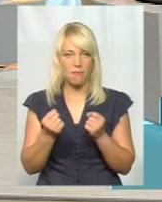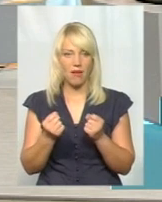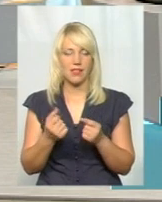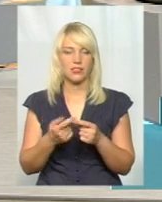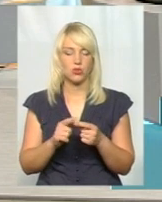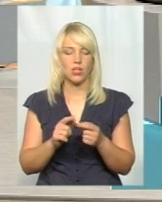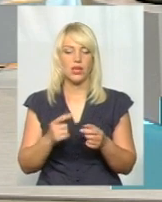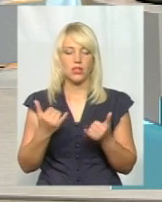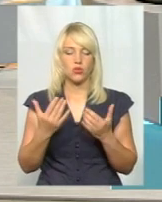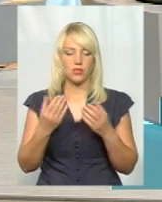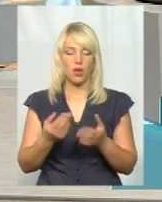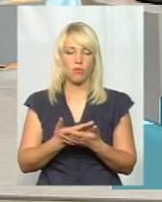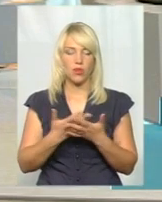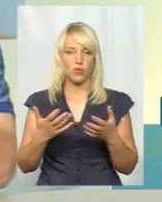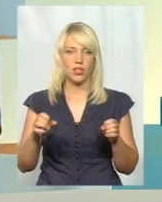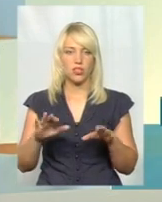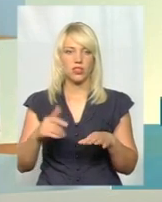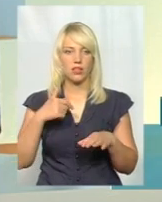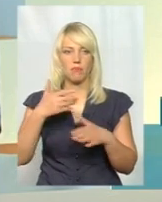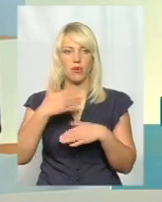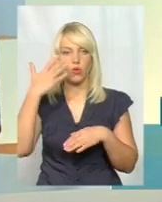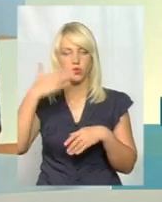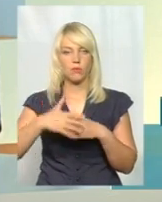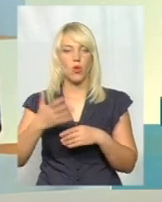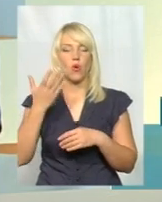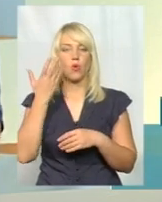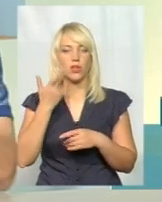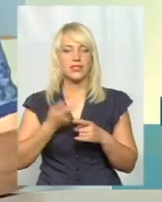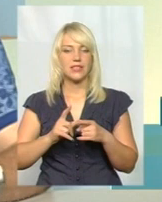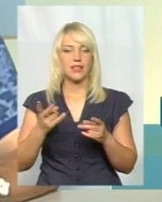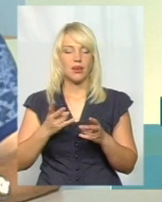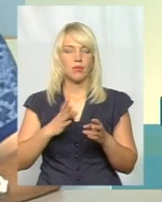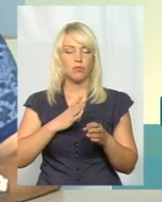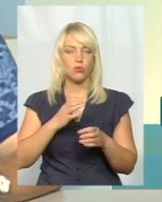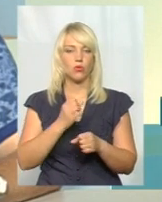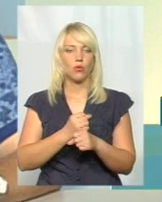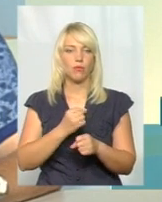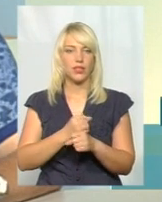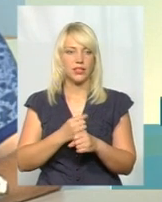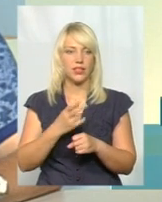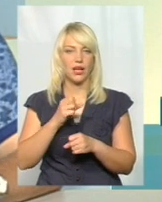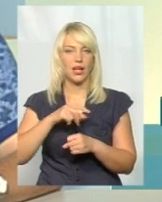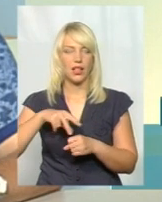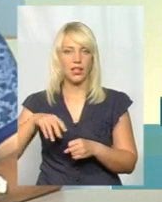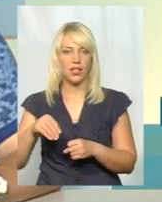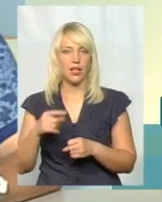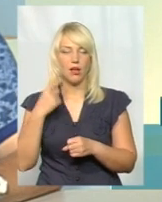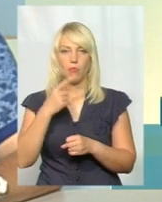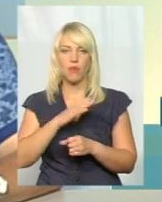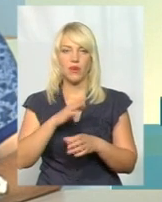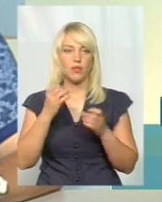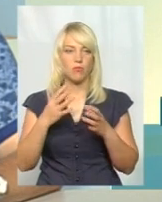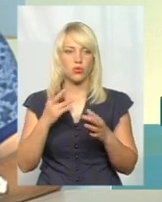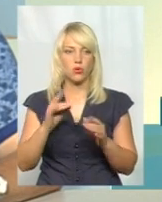оприлюднили рішення, ми розуміємо, що колись це треба було робити. Але йдеться не просто про